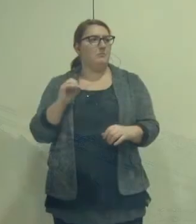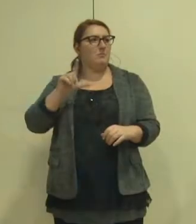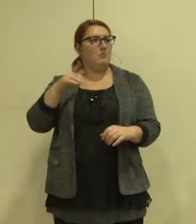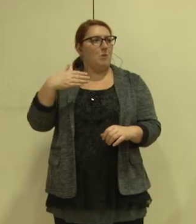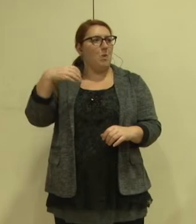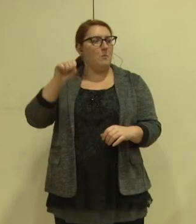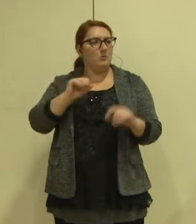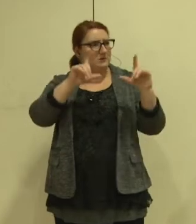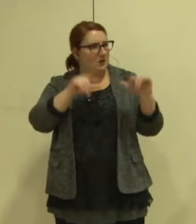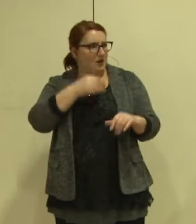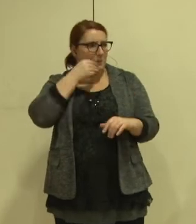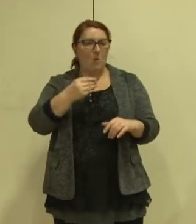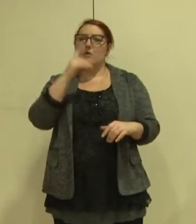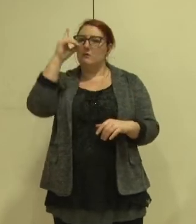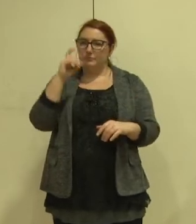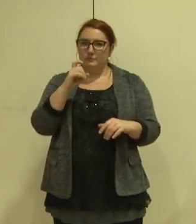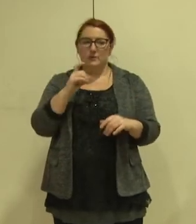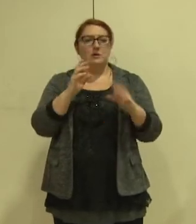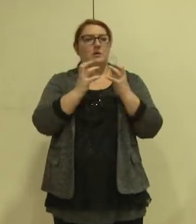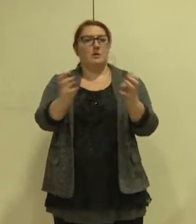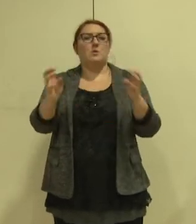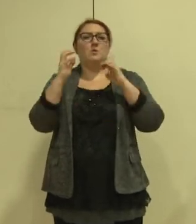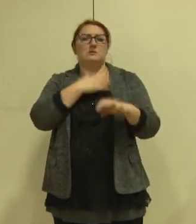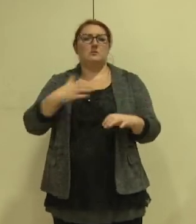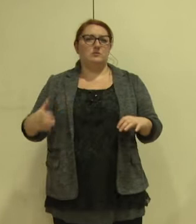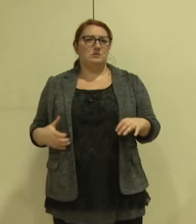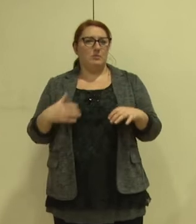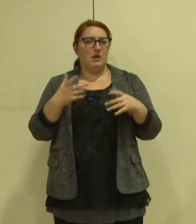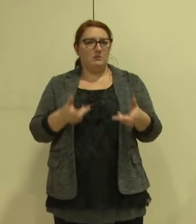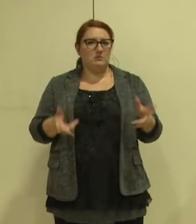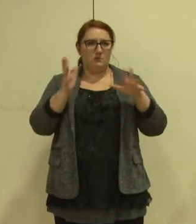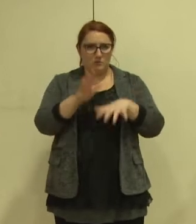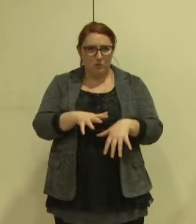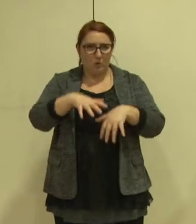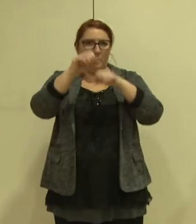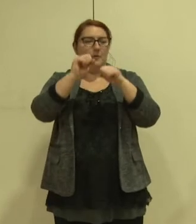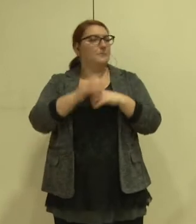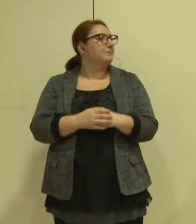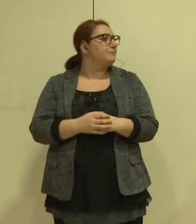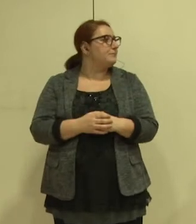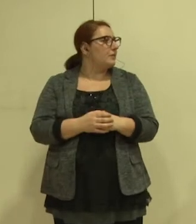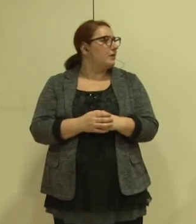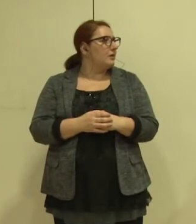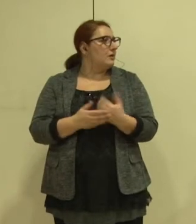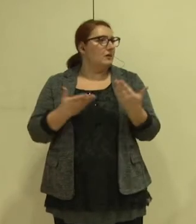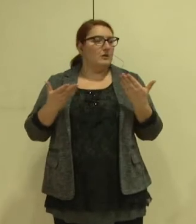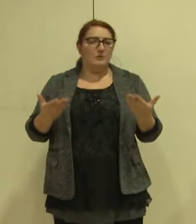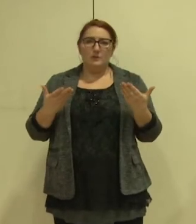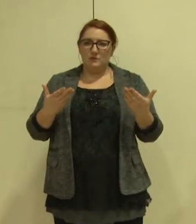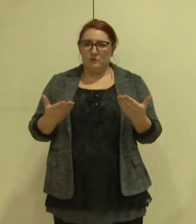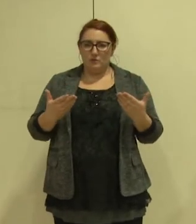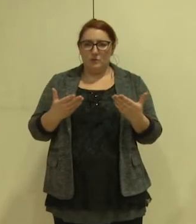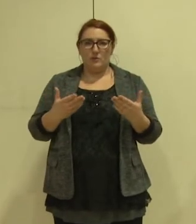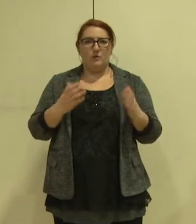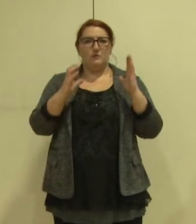Allons-y, donc je reprends la séance de ce conseil municipal et nous allons aborder cette reprise